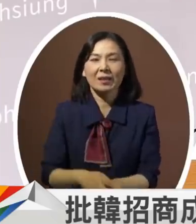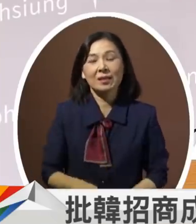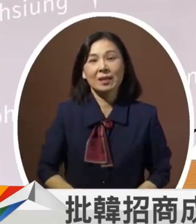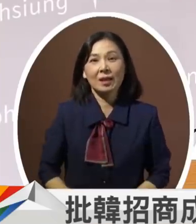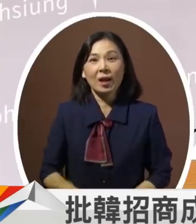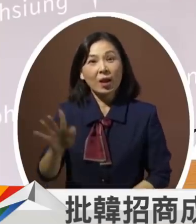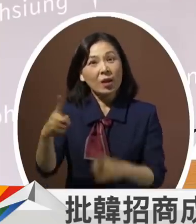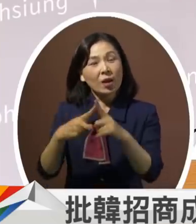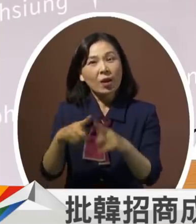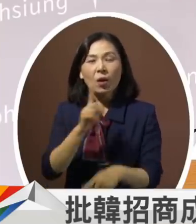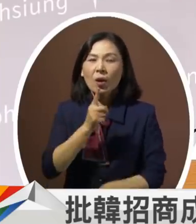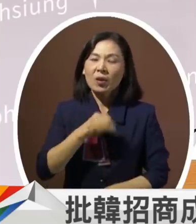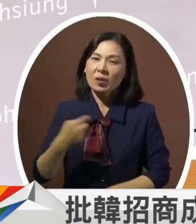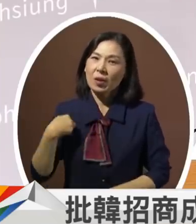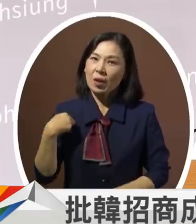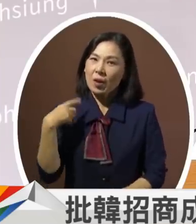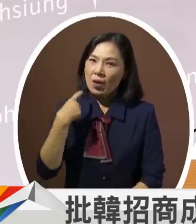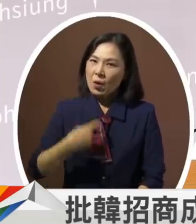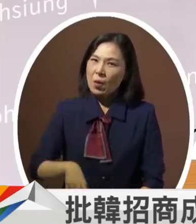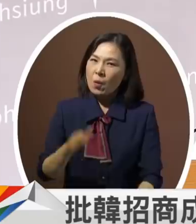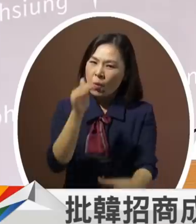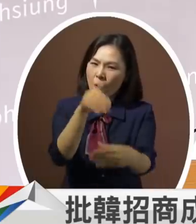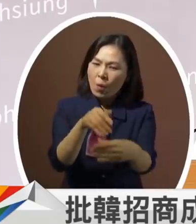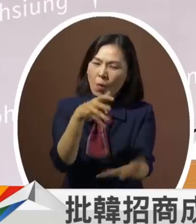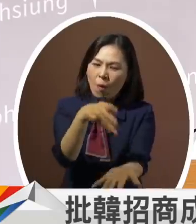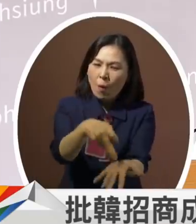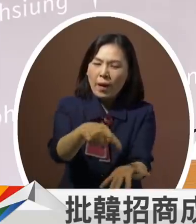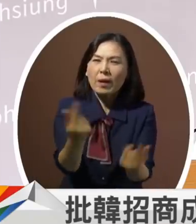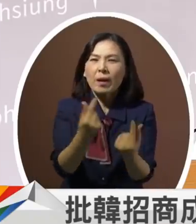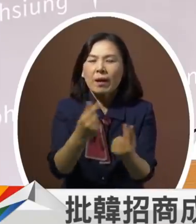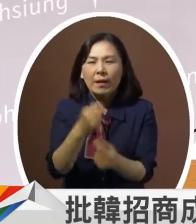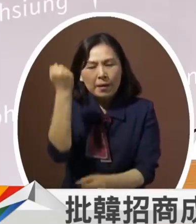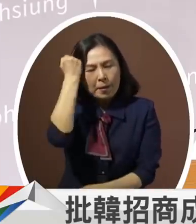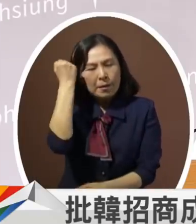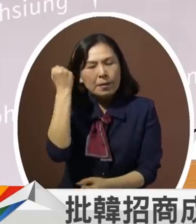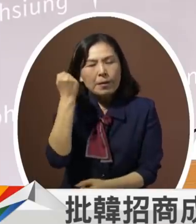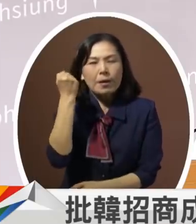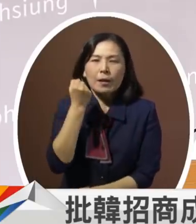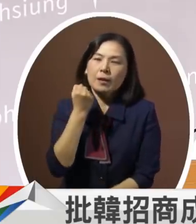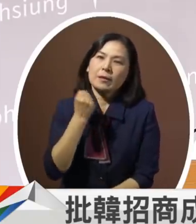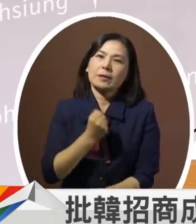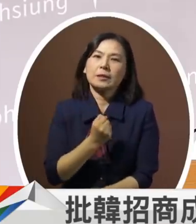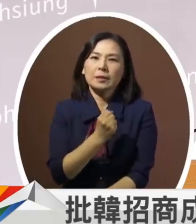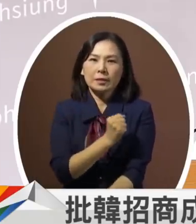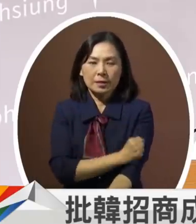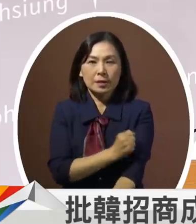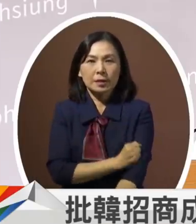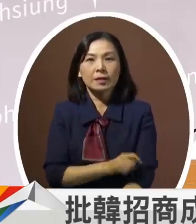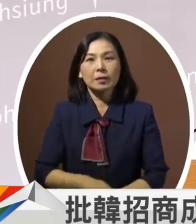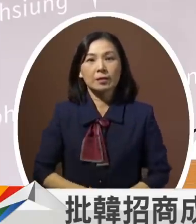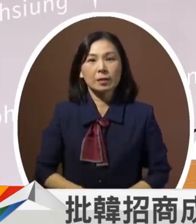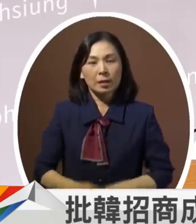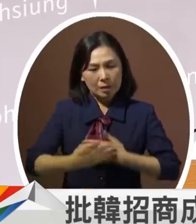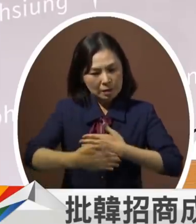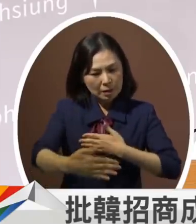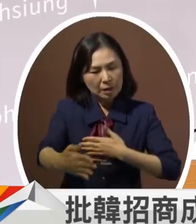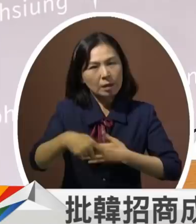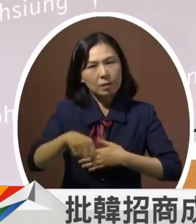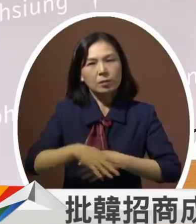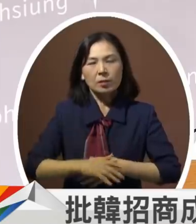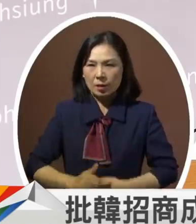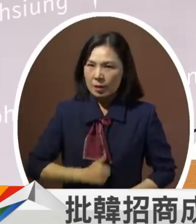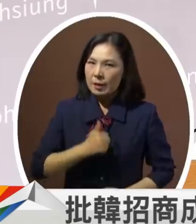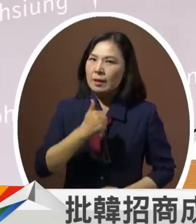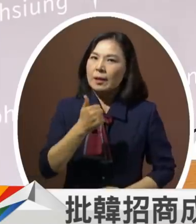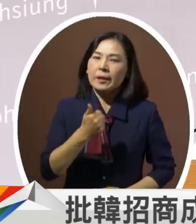选高雄市长像一场苦练我必须讲这一路走来真的像